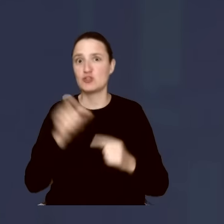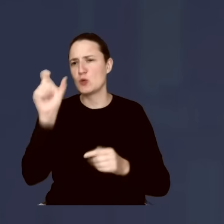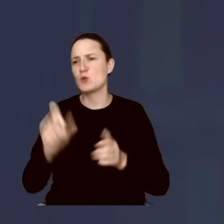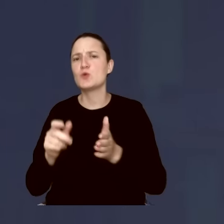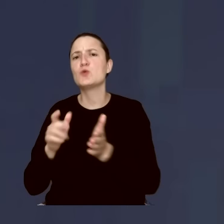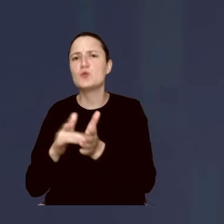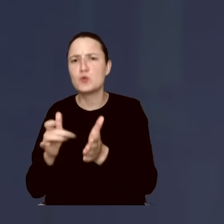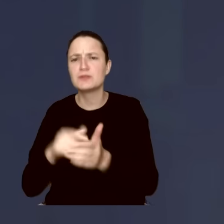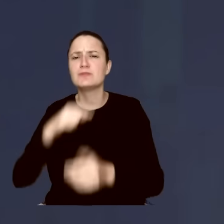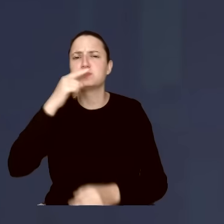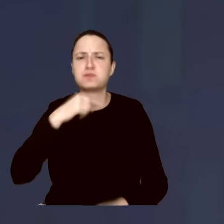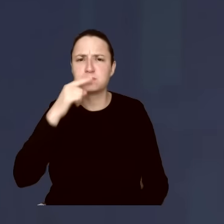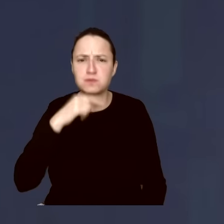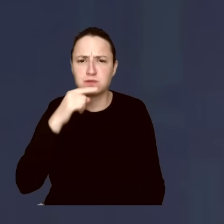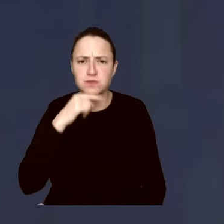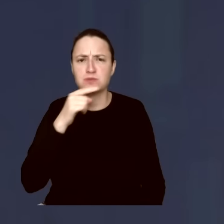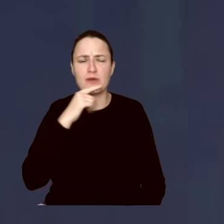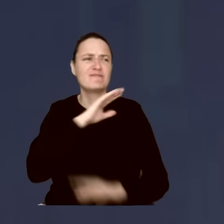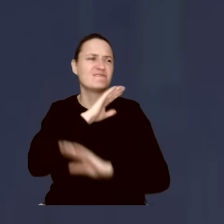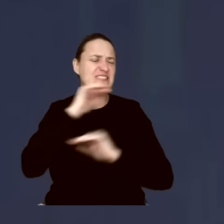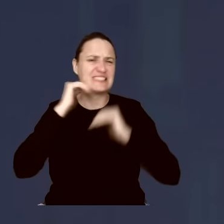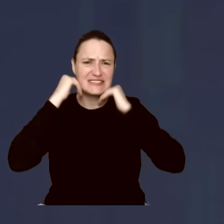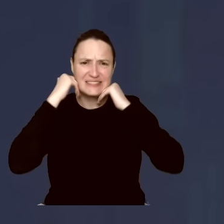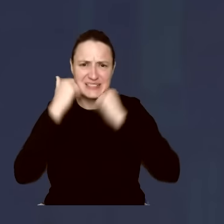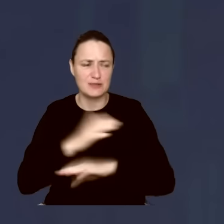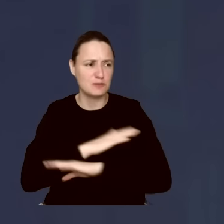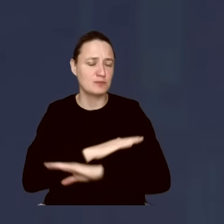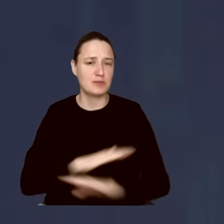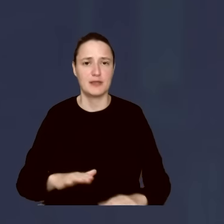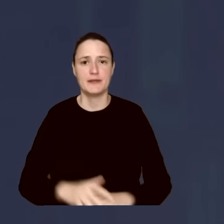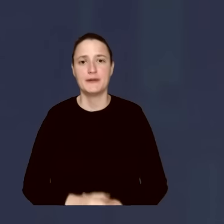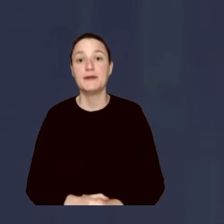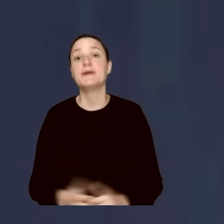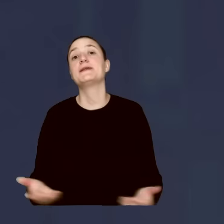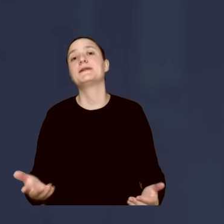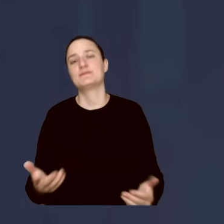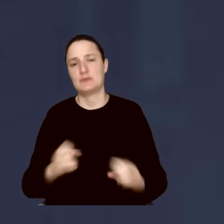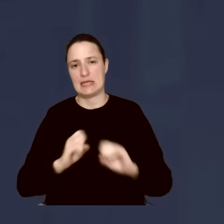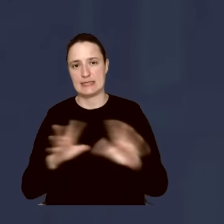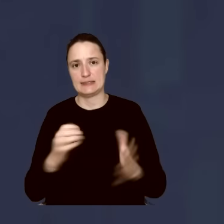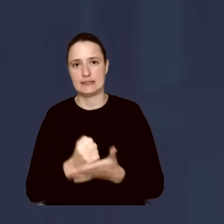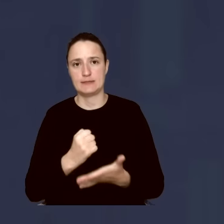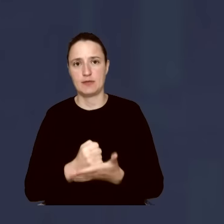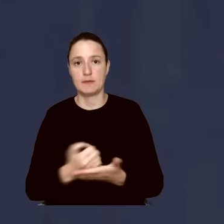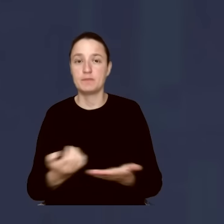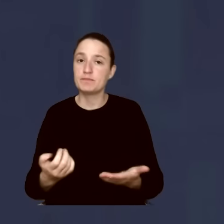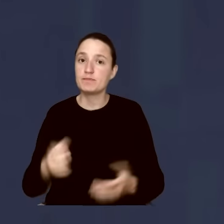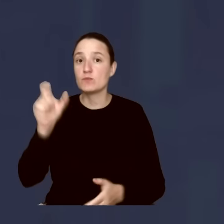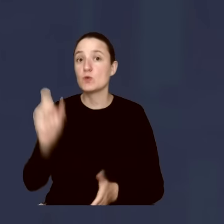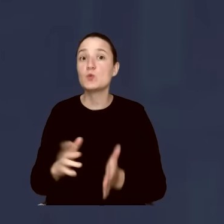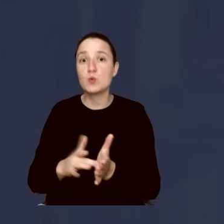słońcu wstyd świecić. Proszę Państwa, żeby była sprawa jasna, Tusk po raz kolejny posądził, czy posądził, czy powtarza